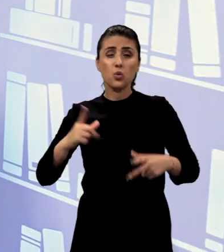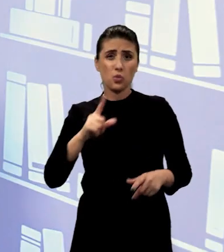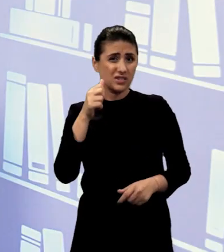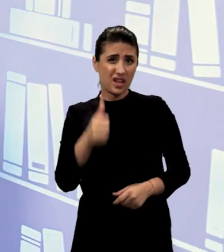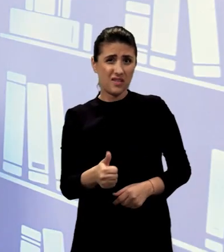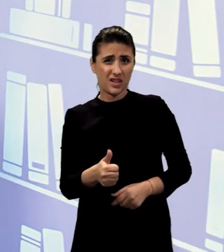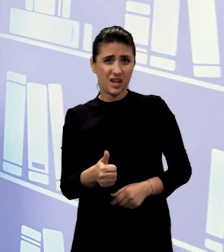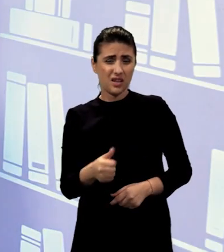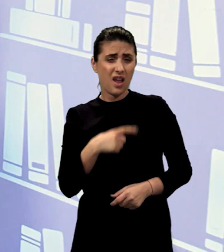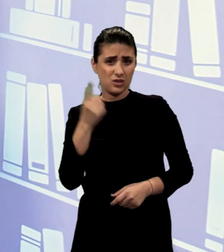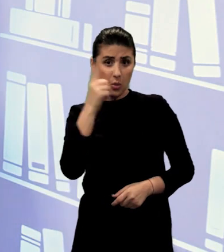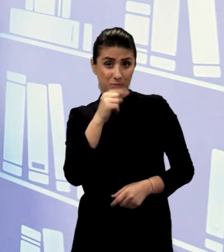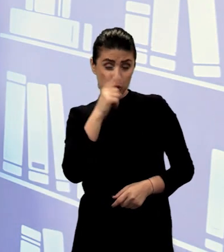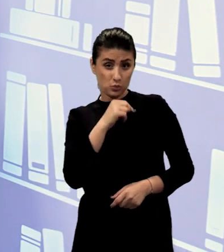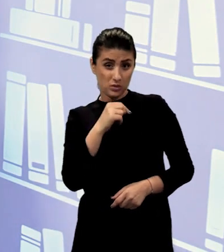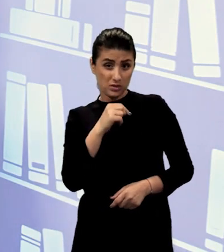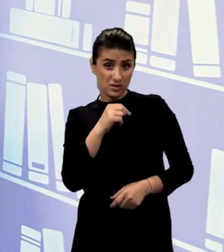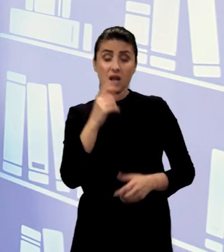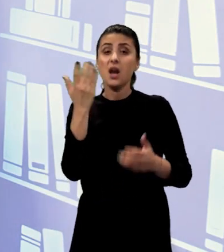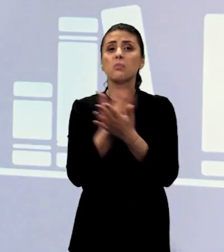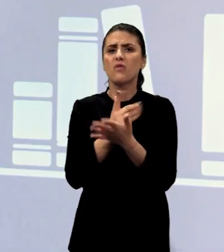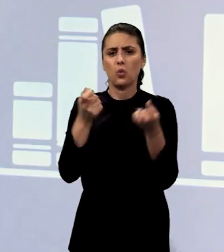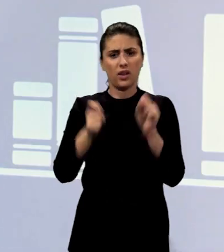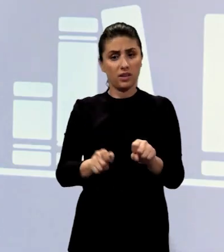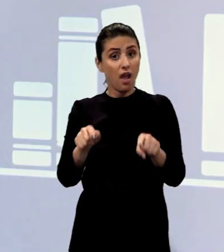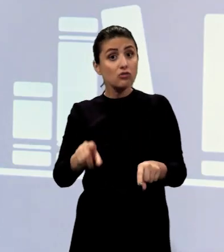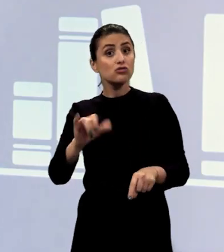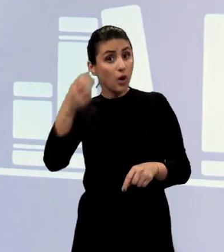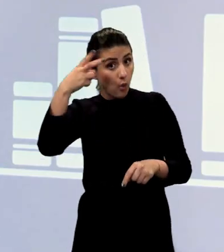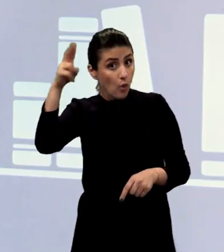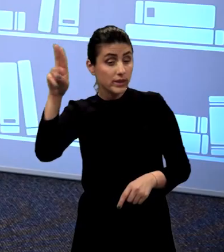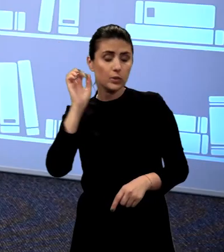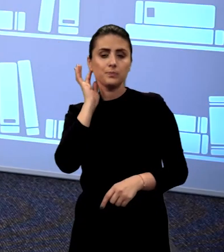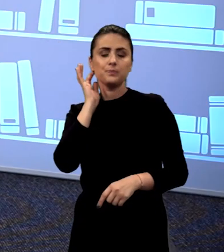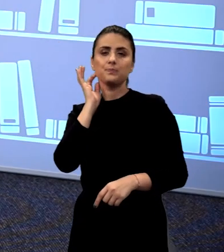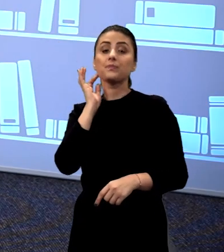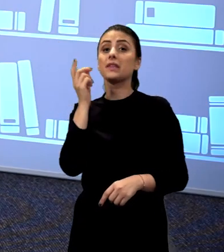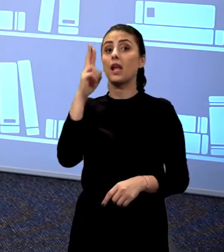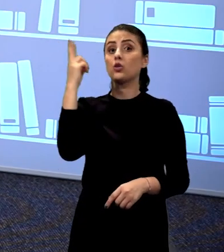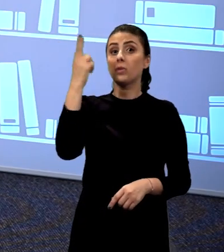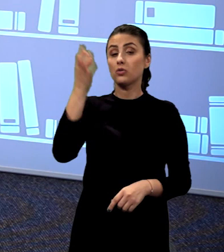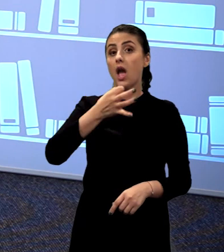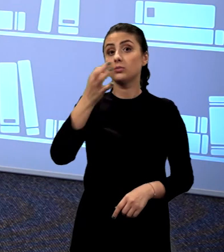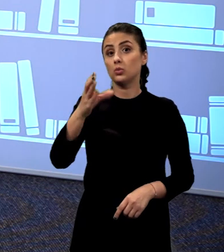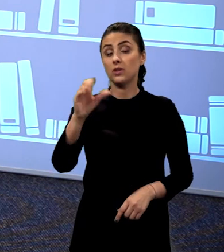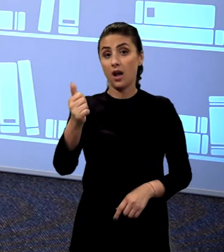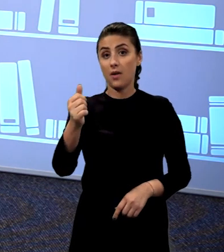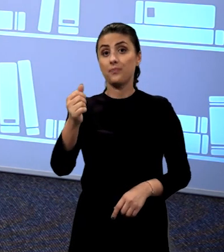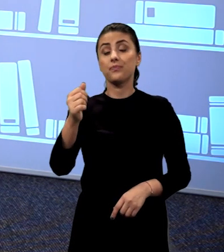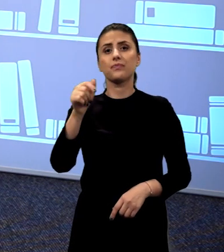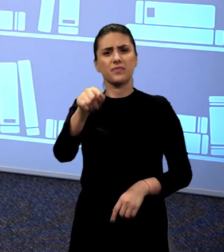reală în acest caz, e o minciună. Povestea nu se încheie însă aici, ci continuă. Dar Dumnezeu i-a zis,